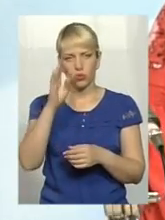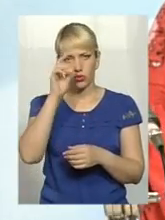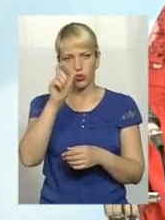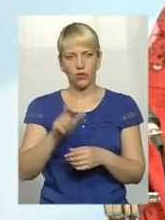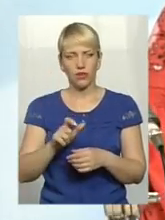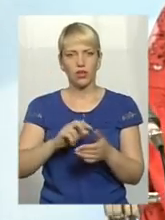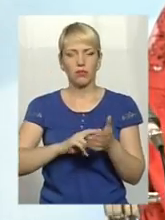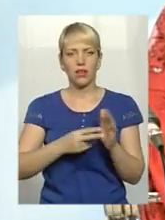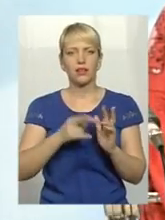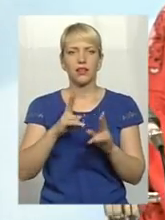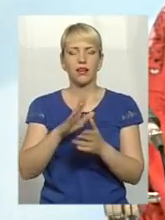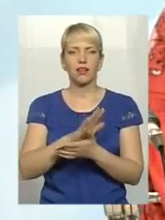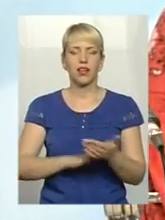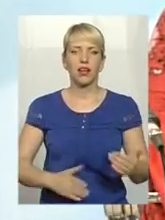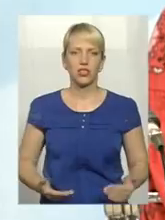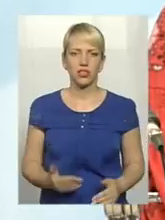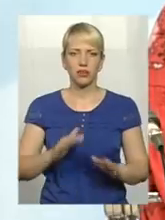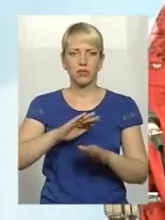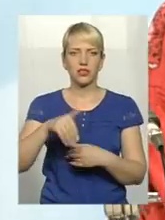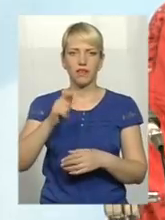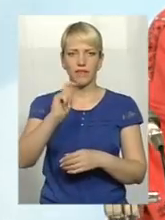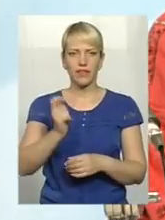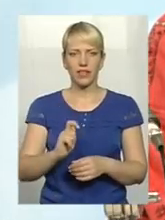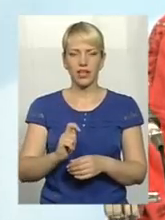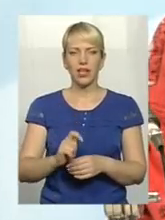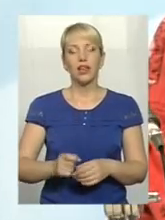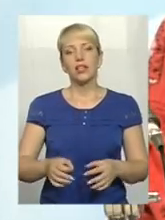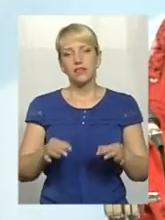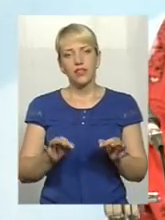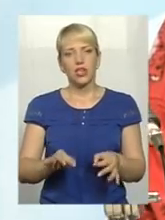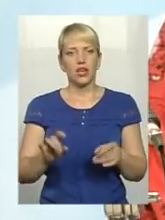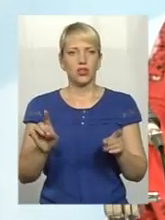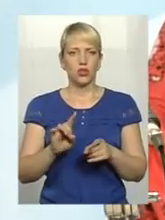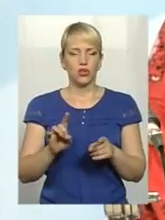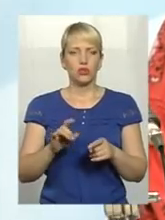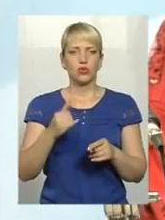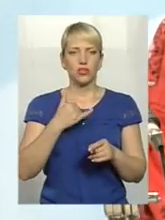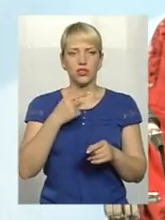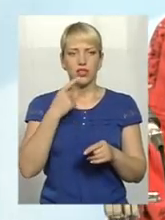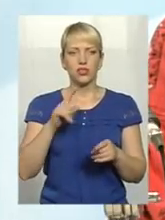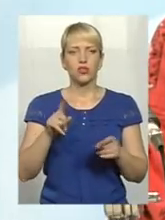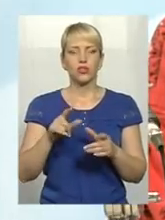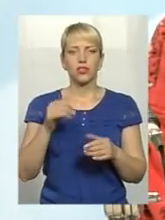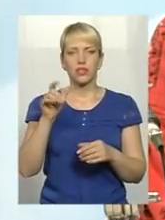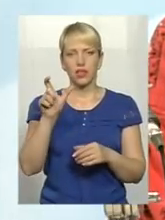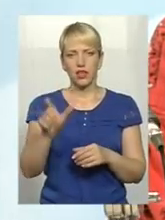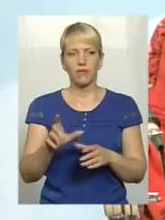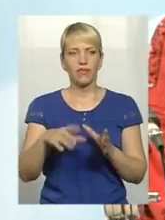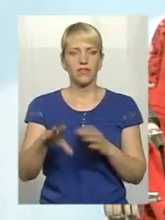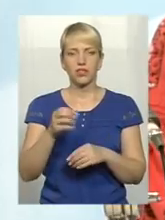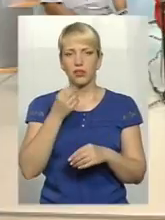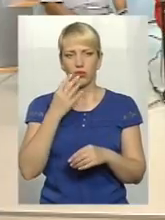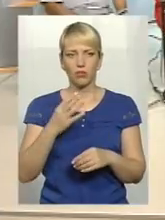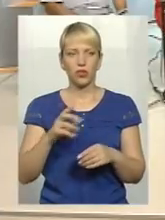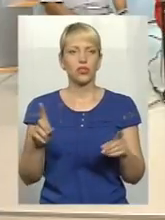план, як він має жити після війни. І, звичайно, має бути завжди сказано, що з ним все добре, що що би з ним не